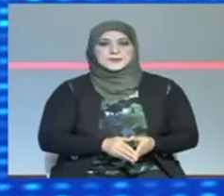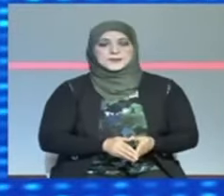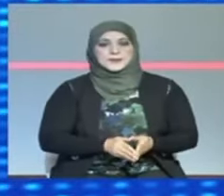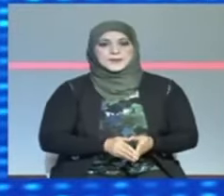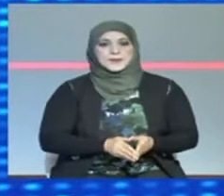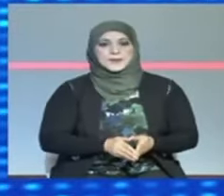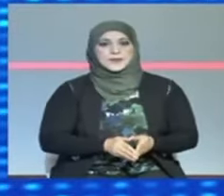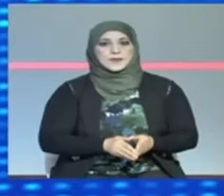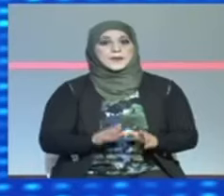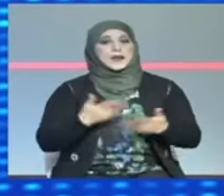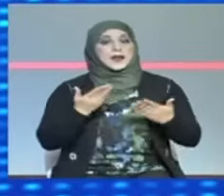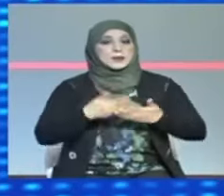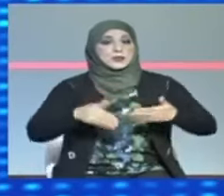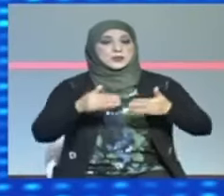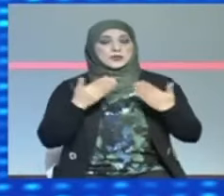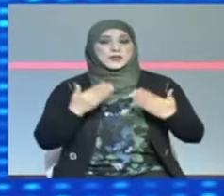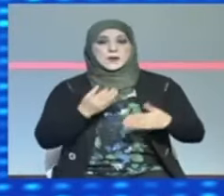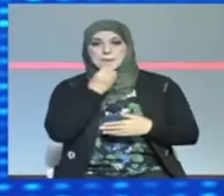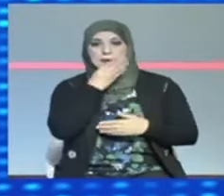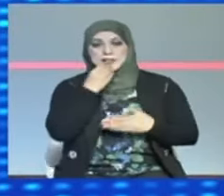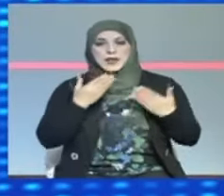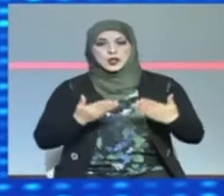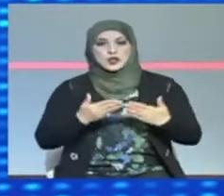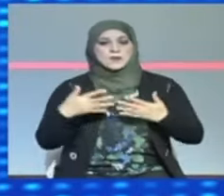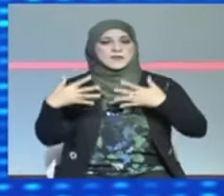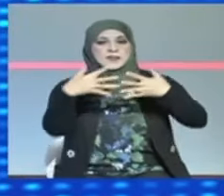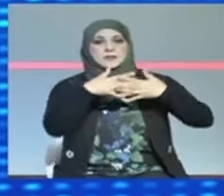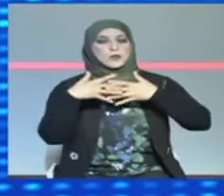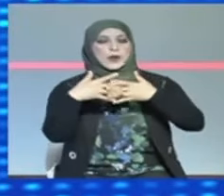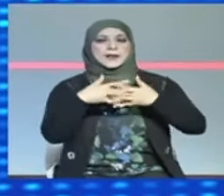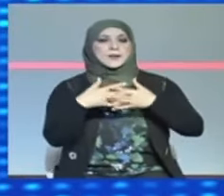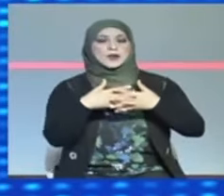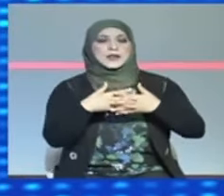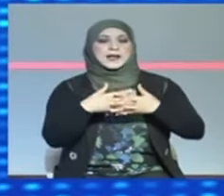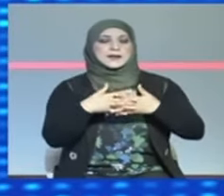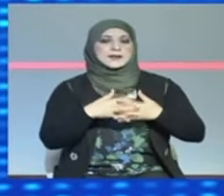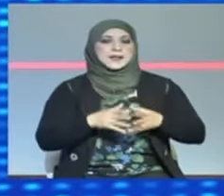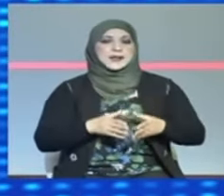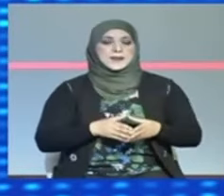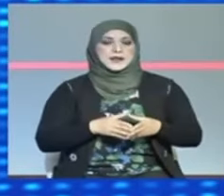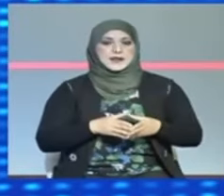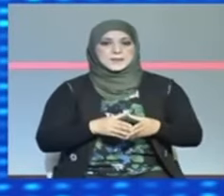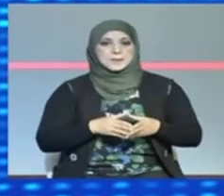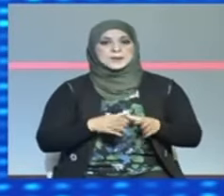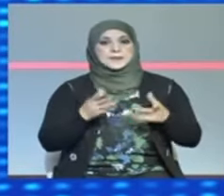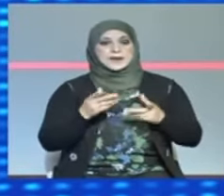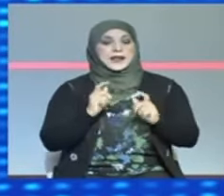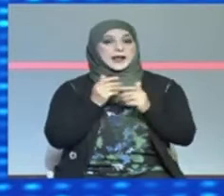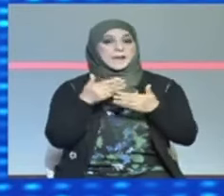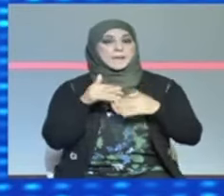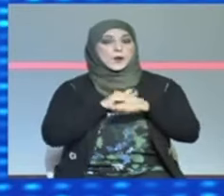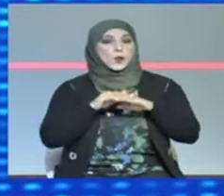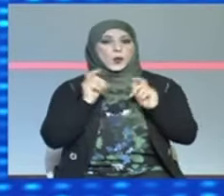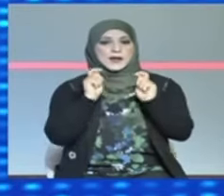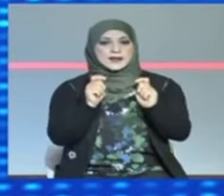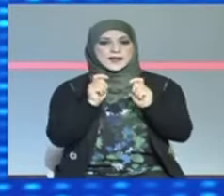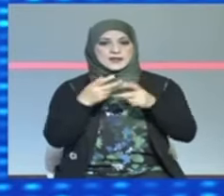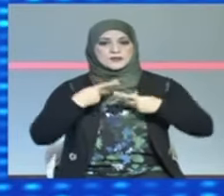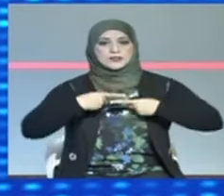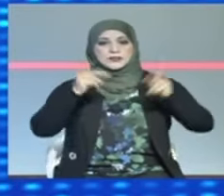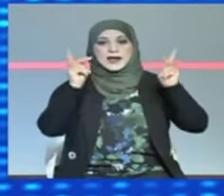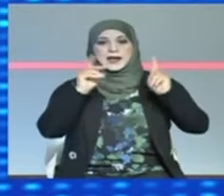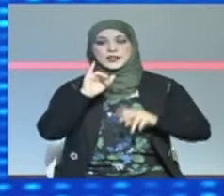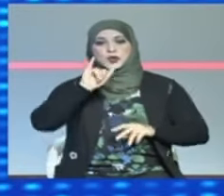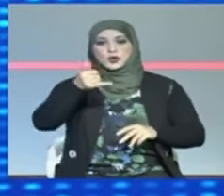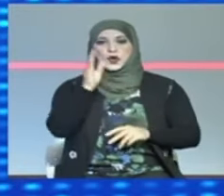الحدث مساء اليوم في الولايات المتحدة الأمريكية السياسية أعلنوا الديمقراطي